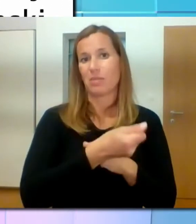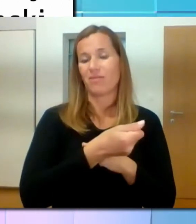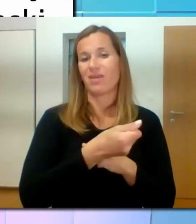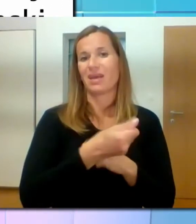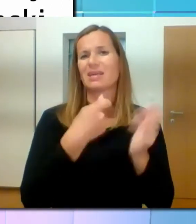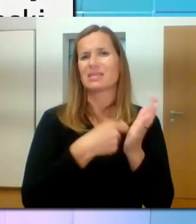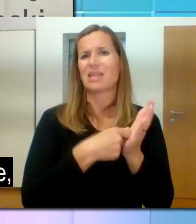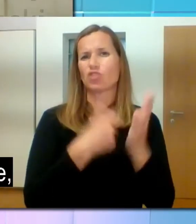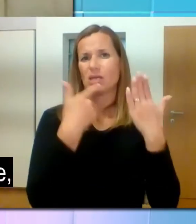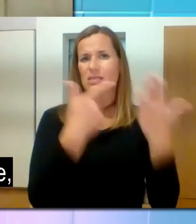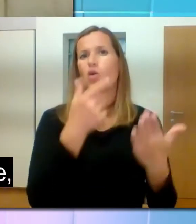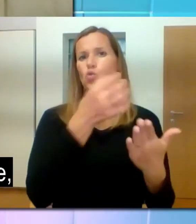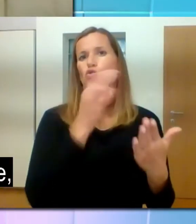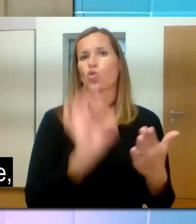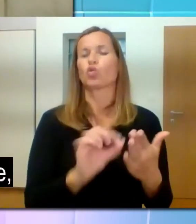kvoto.